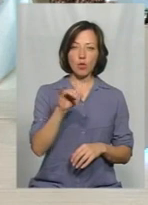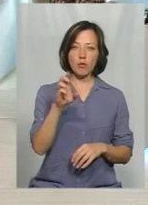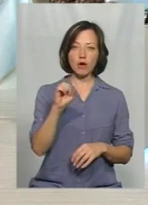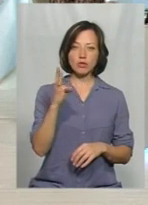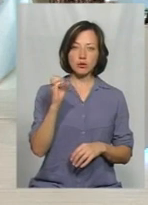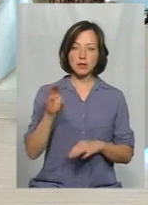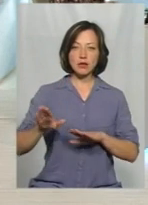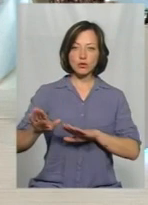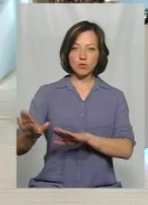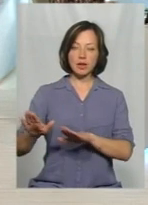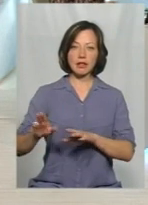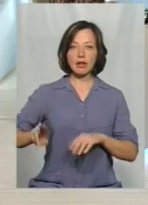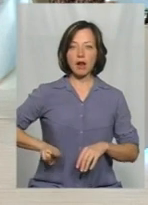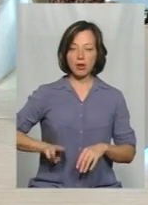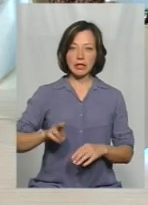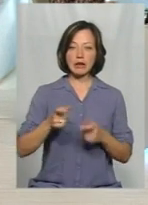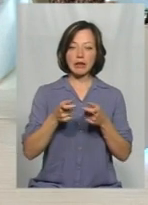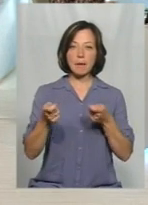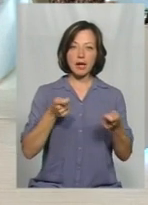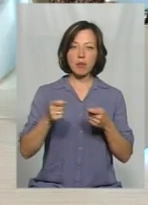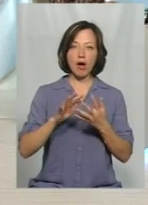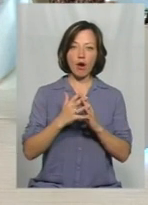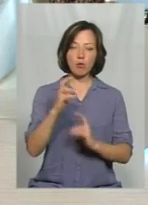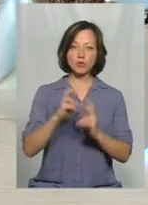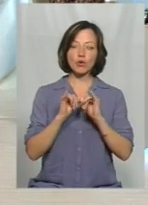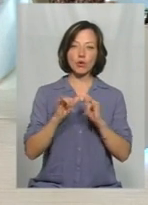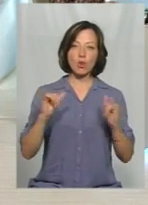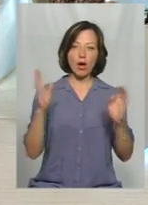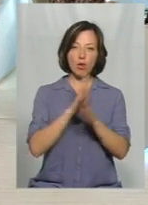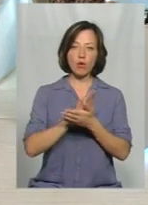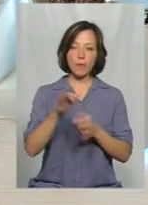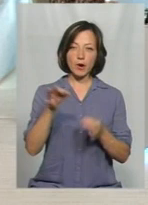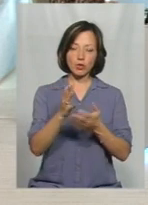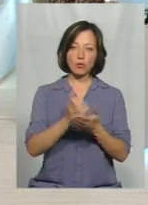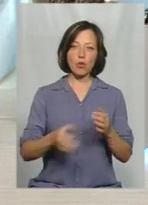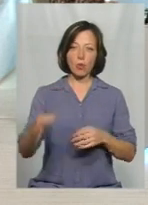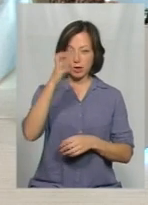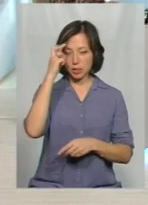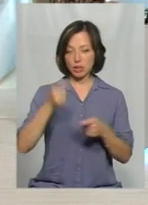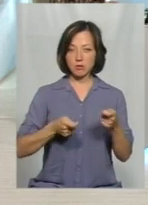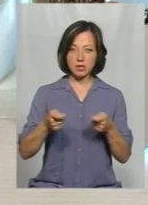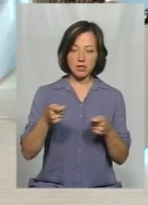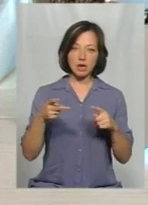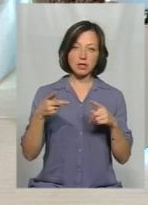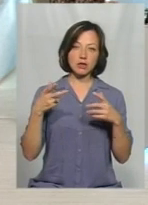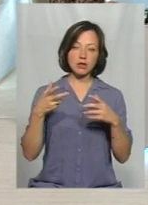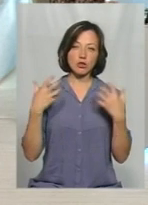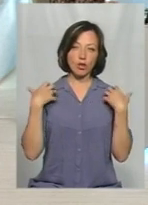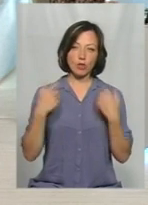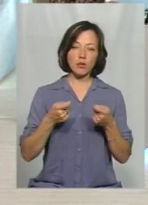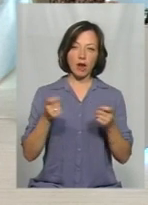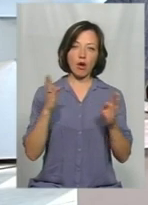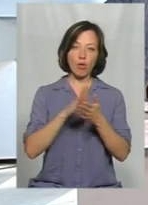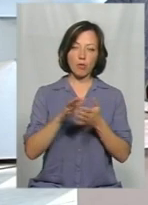заступником директора департаменту агропромислового розвитку екології та природних ресурсів облдержадміністрації, начальником управління